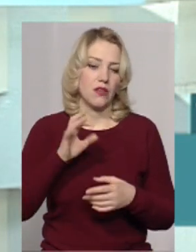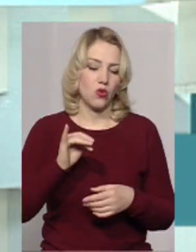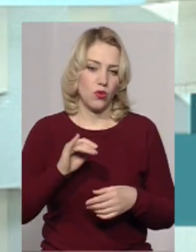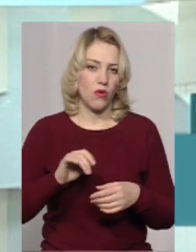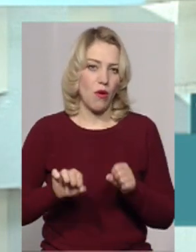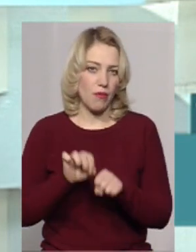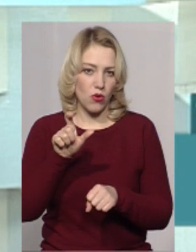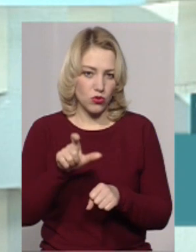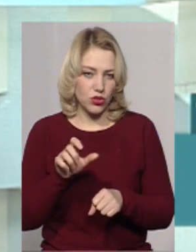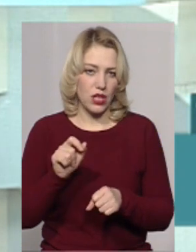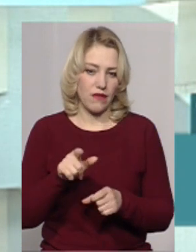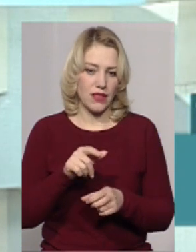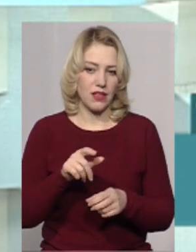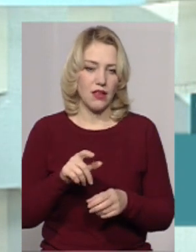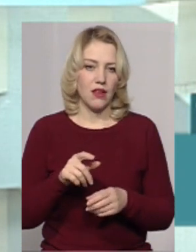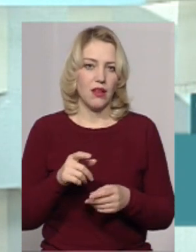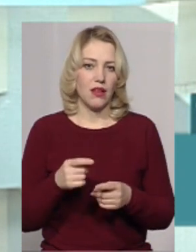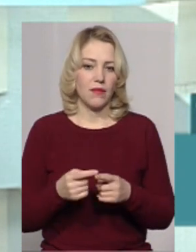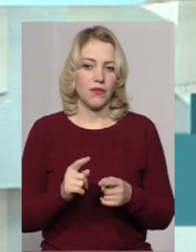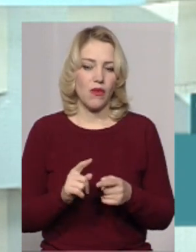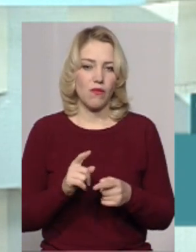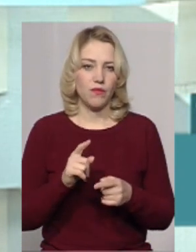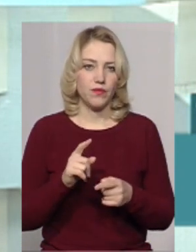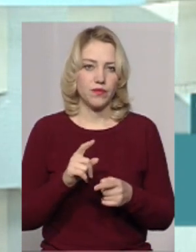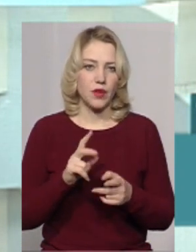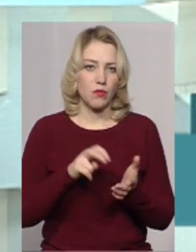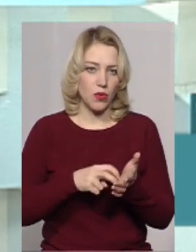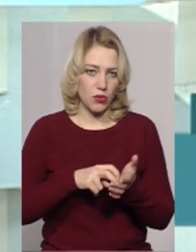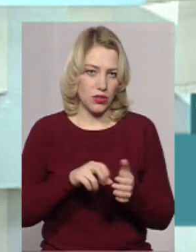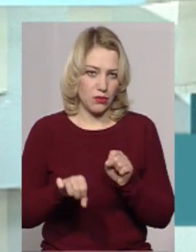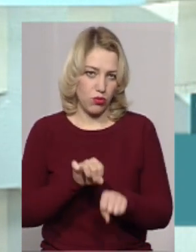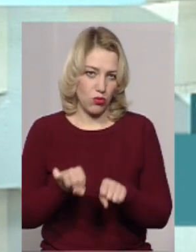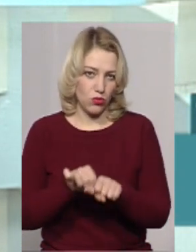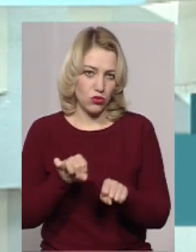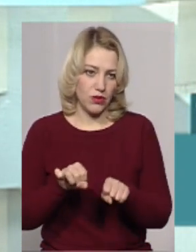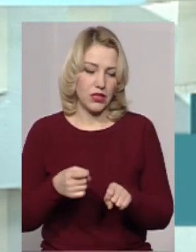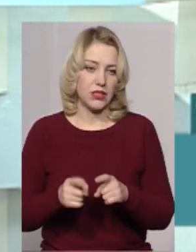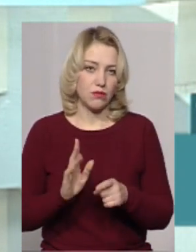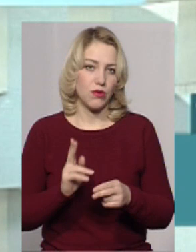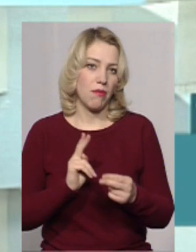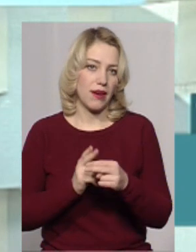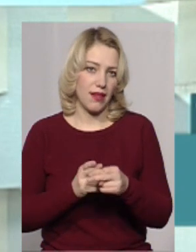стимулювати, не стимулювати до того, щоб щось порушувати, так. Тобто це буде певним бар'єром.